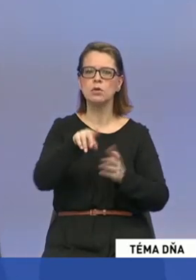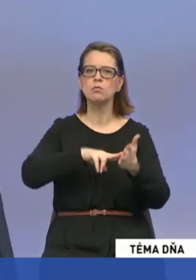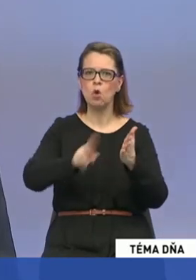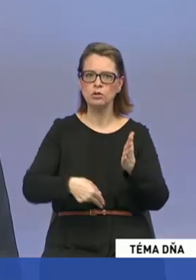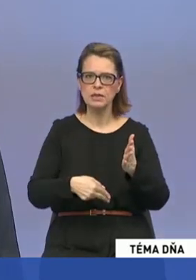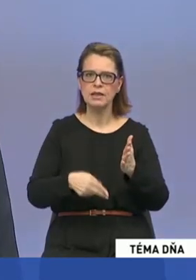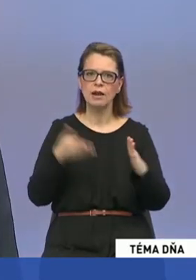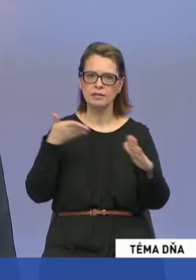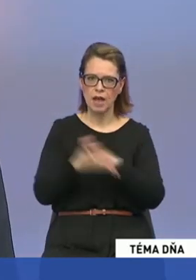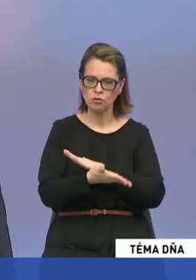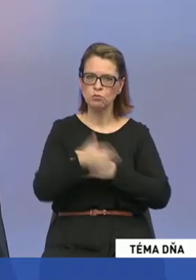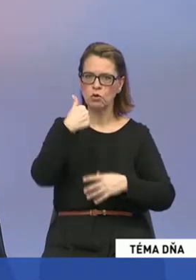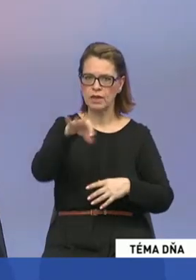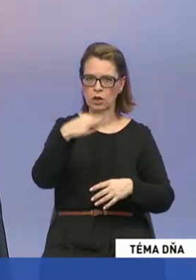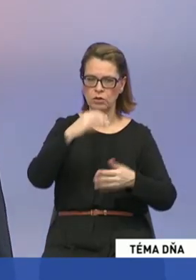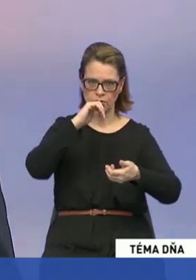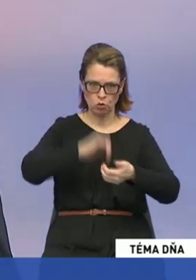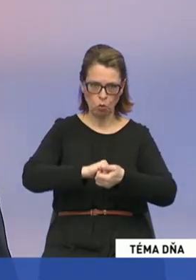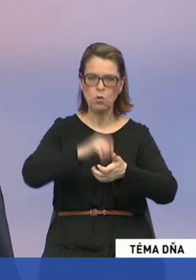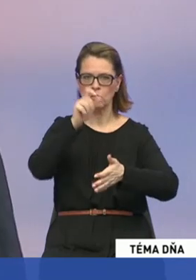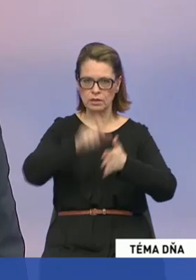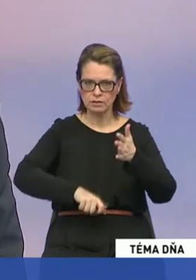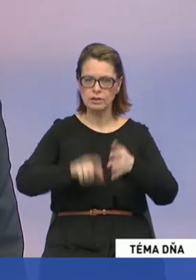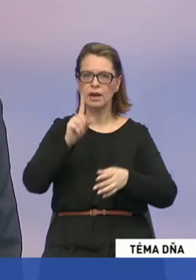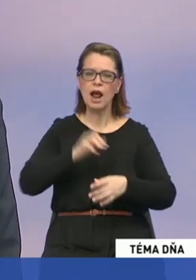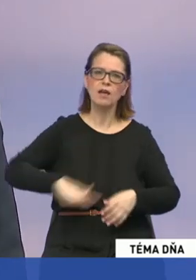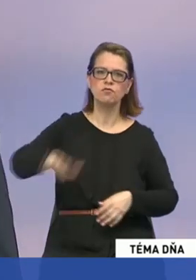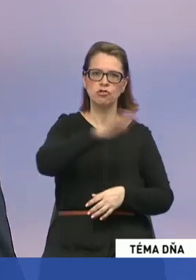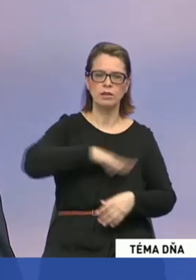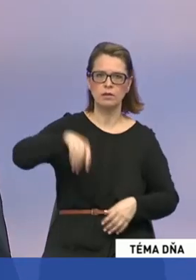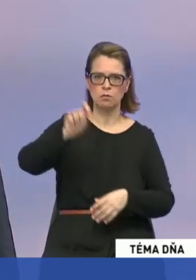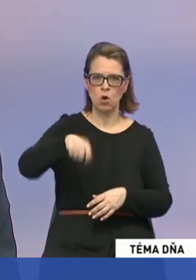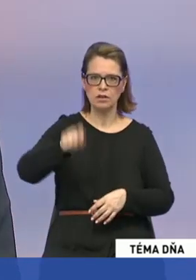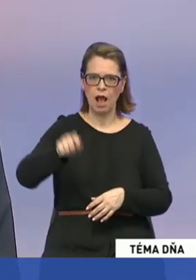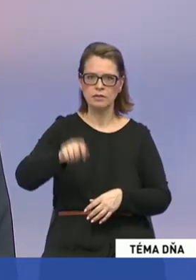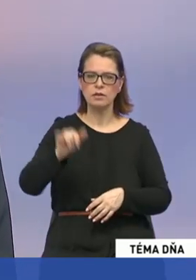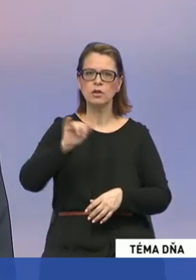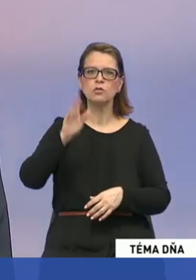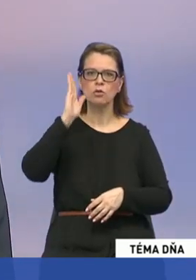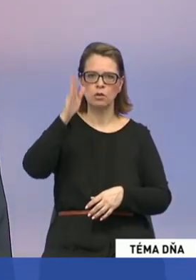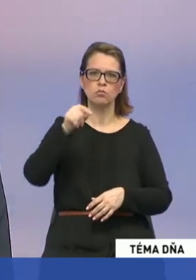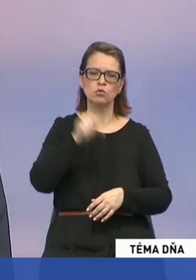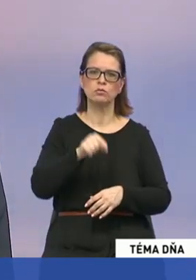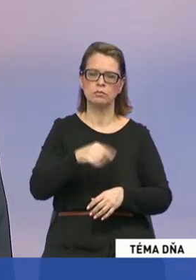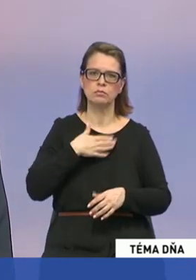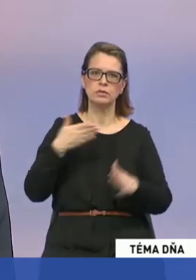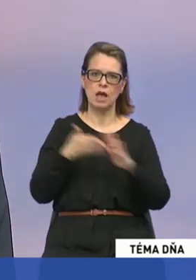len zástupcovia jednotlivých klubov, jednotlivých stran, ale aby to boli všetci poslanci, ktorí budú do tej vládnej koalícii vstupovať.